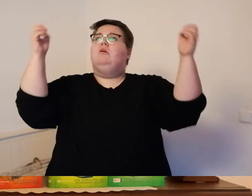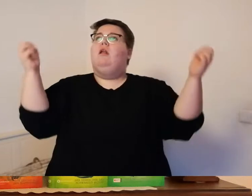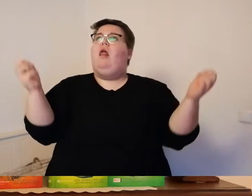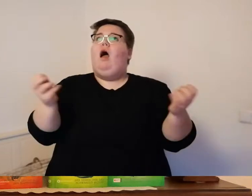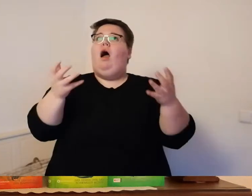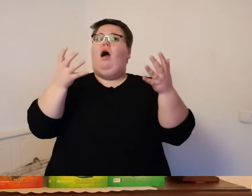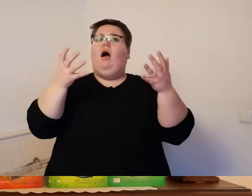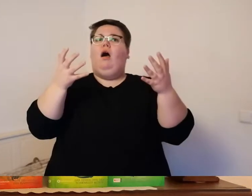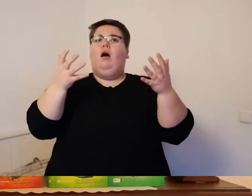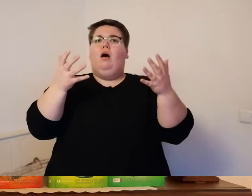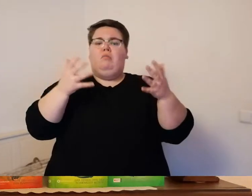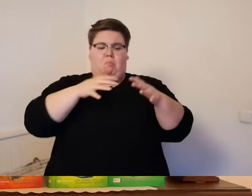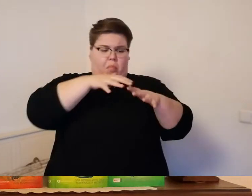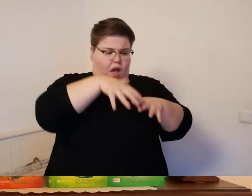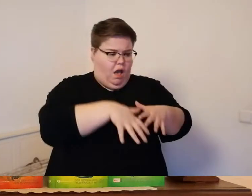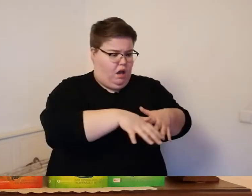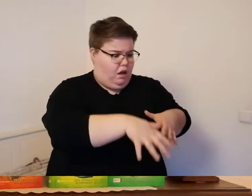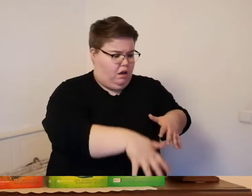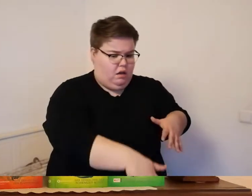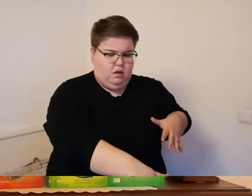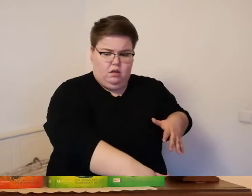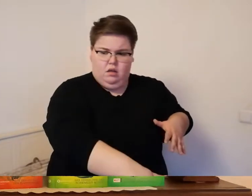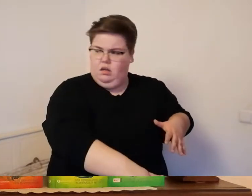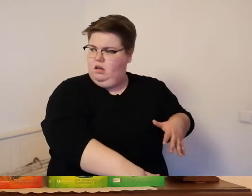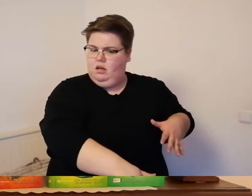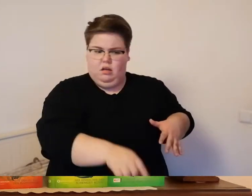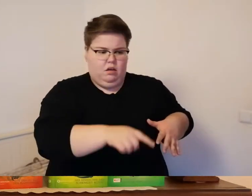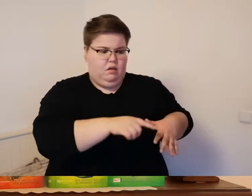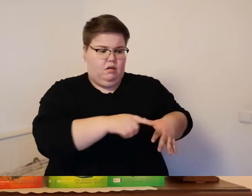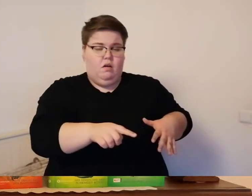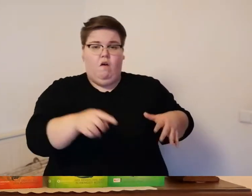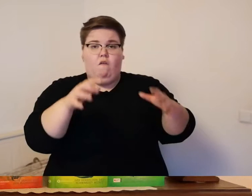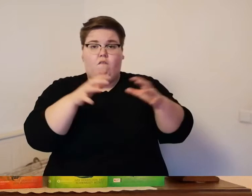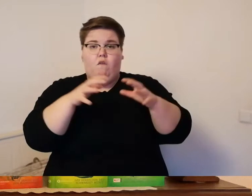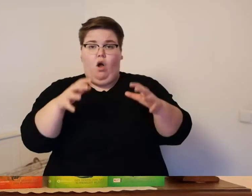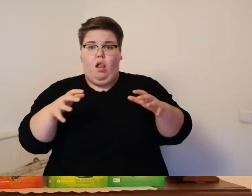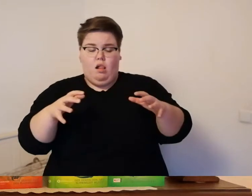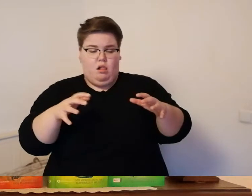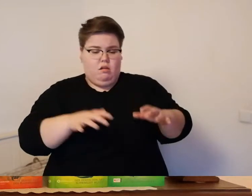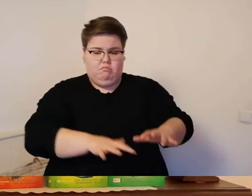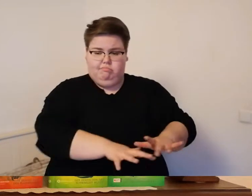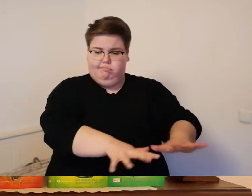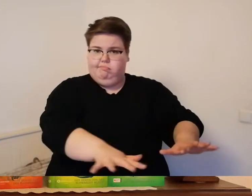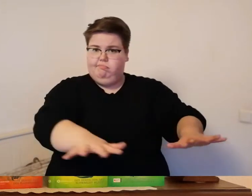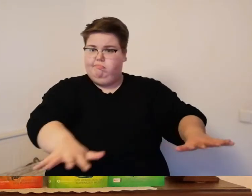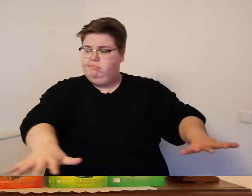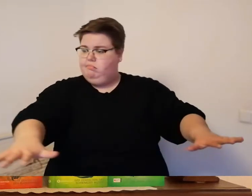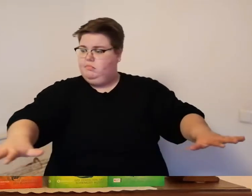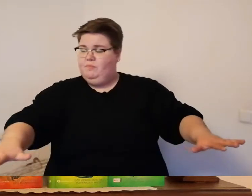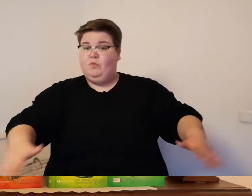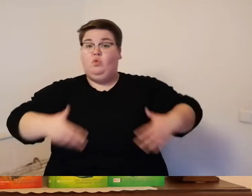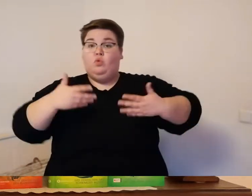ein wolkenband hing unter ihnen an der felswand so dass er das tal darunter nicht sehen konnte